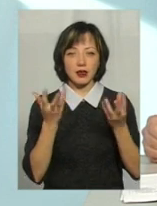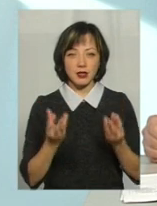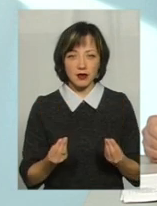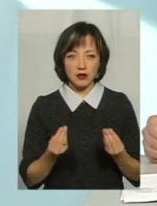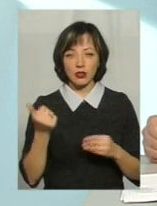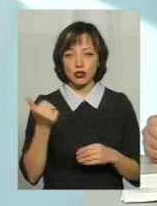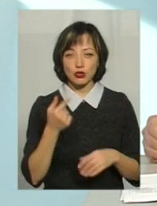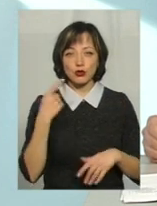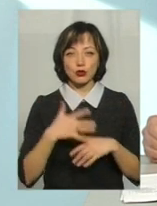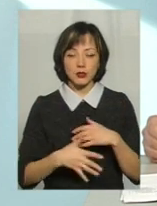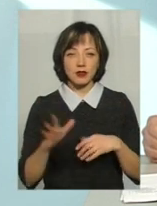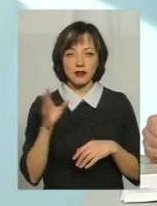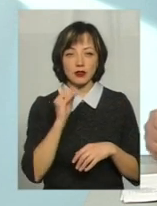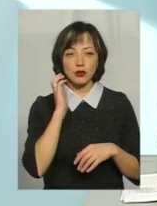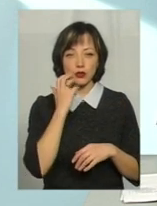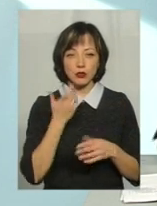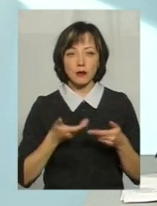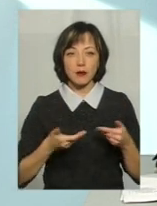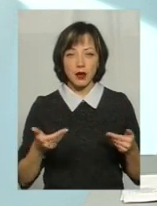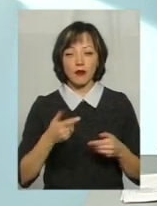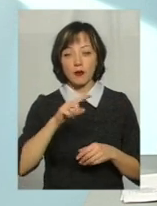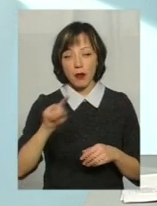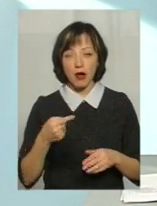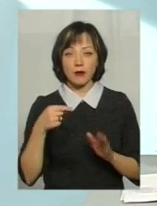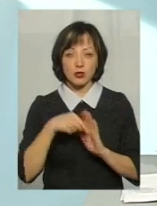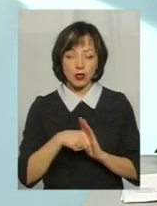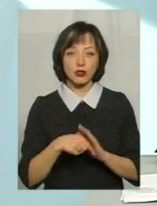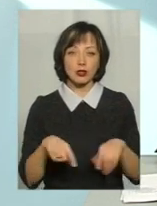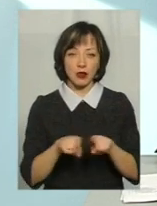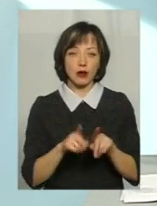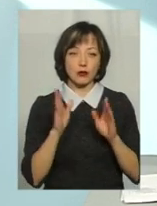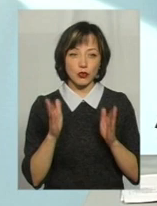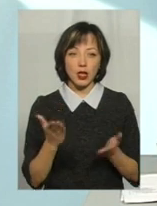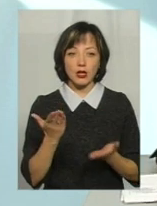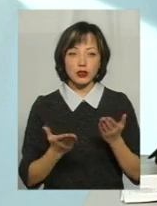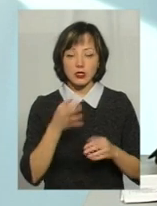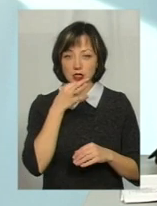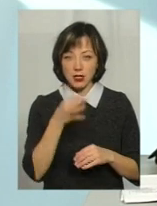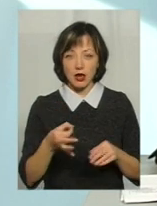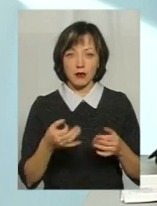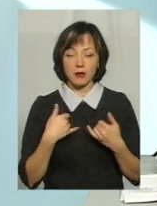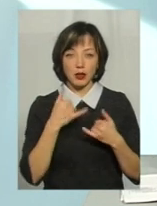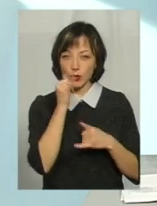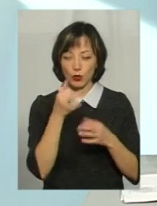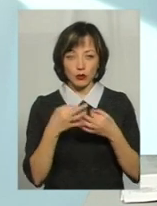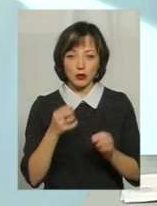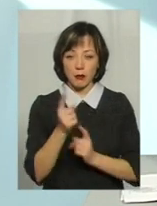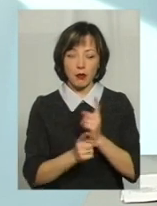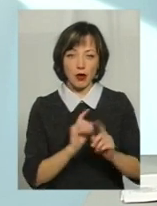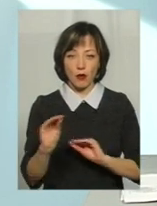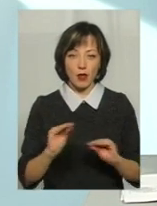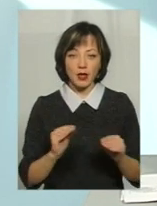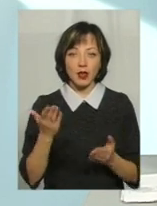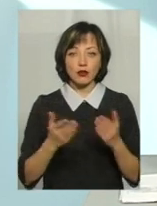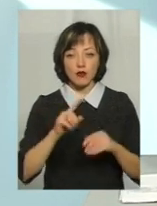деякі тижні вони зрозуміли, що все серйозно. Тобто ми, якщо вимагаємо, значить так буде. Якщо сказали, що не допустимо перебладати, значить не допустимо.